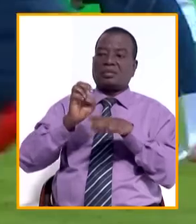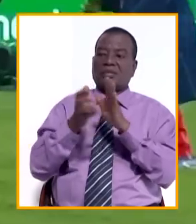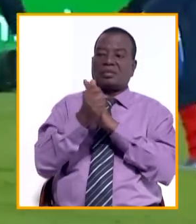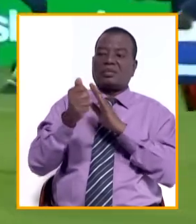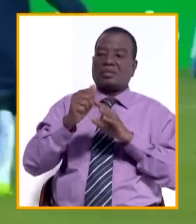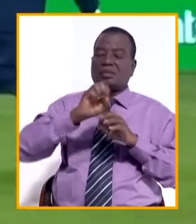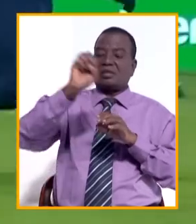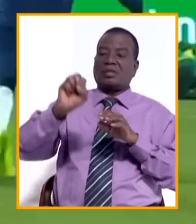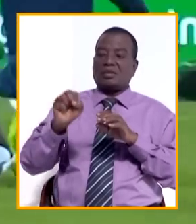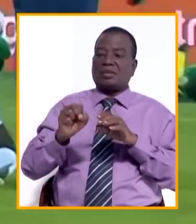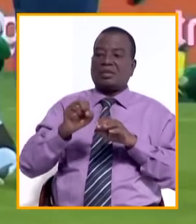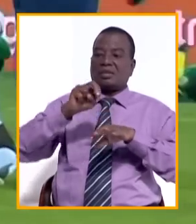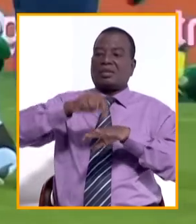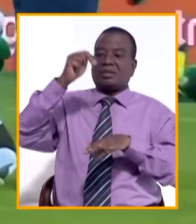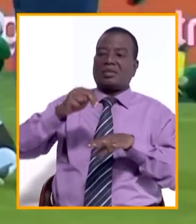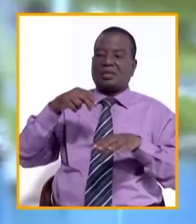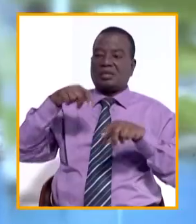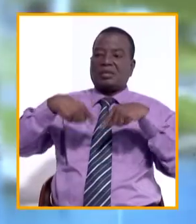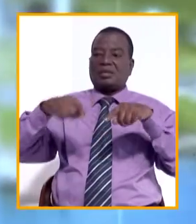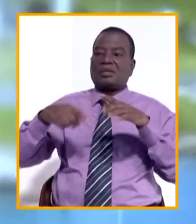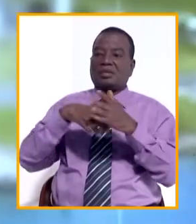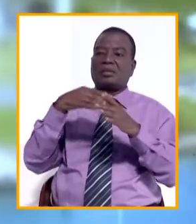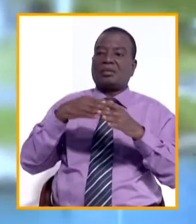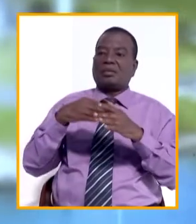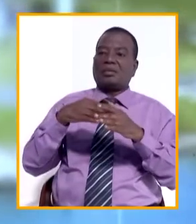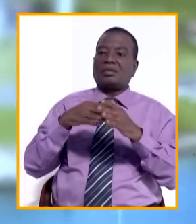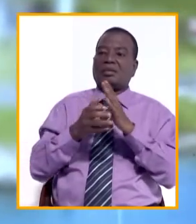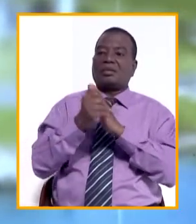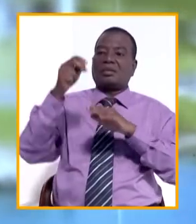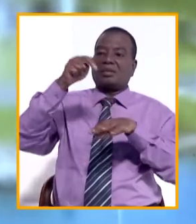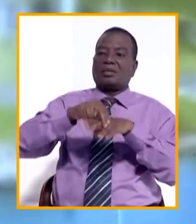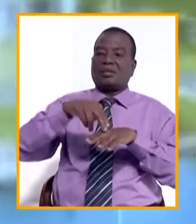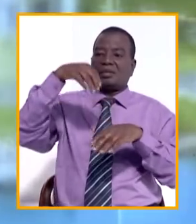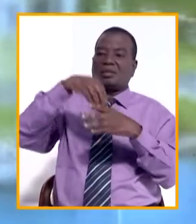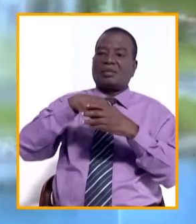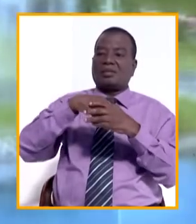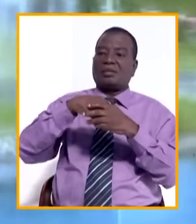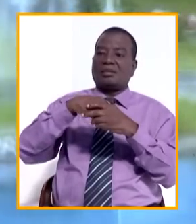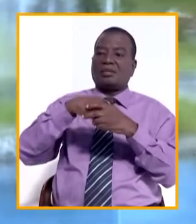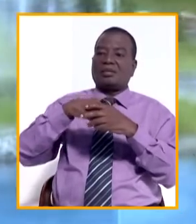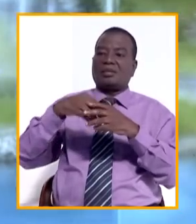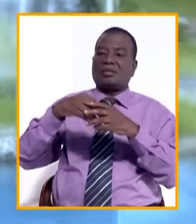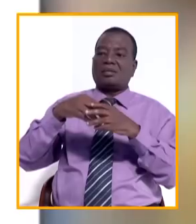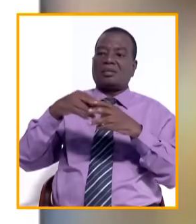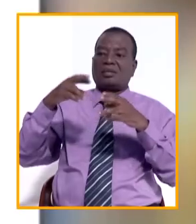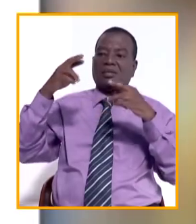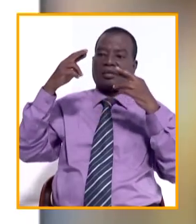Samedi, le Niger défiera le Ghana. La qualification pour le Niger dans l'actualité internationale, le Rwanda